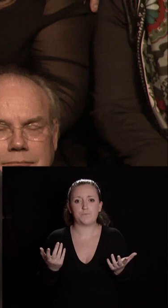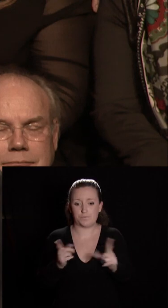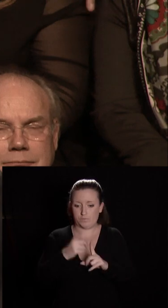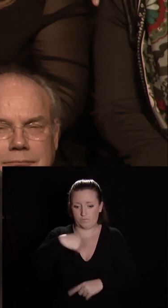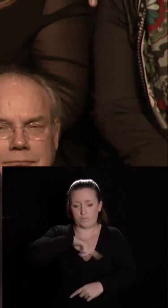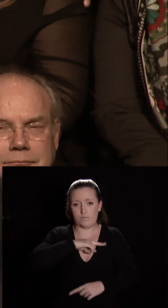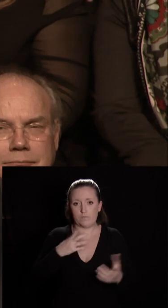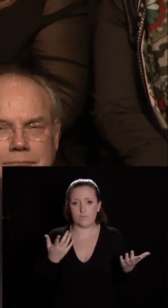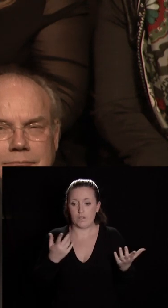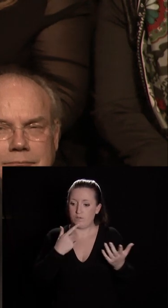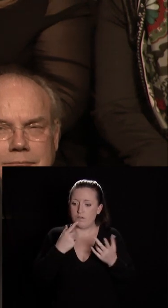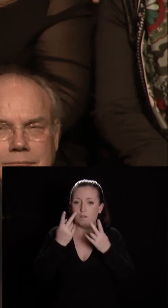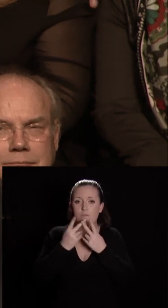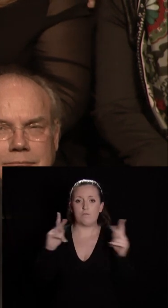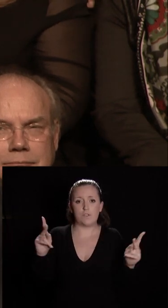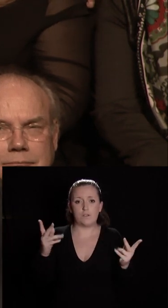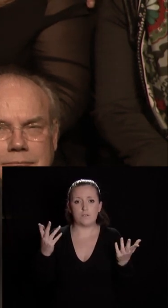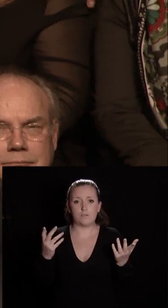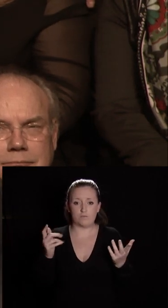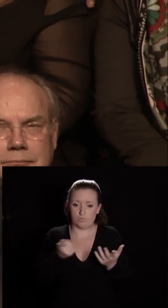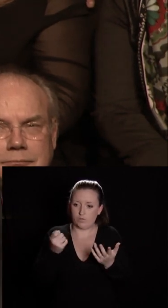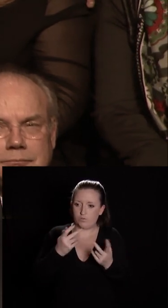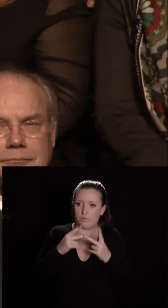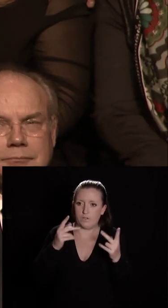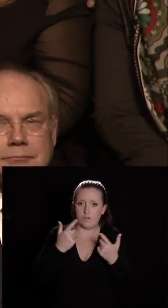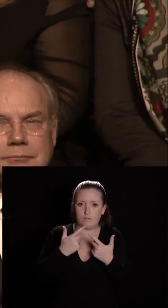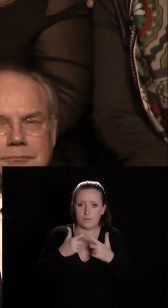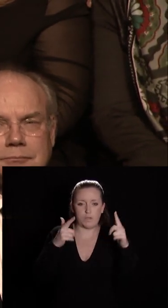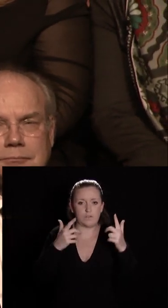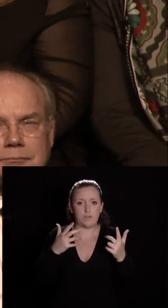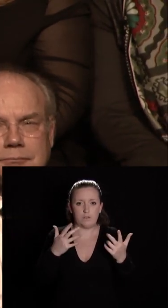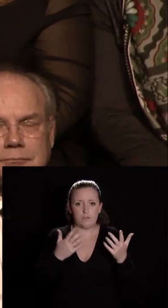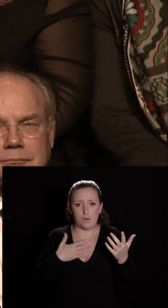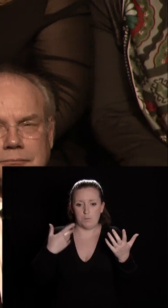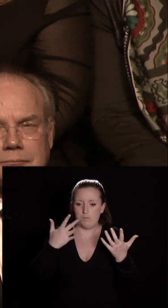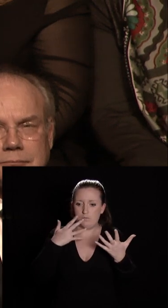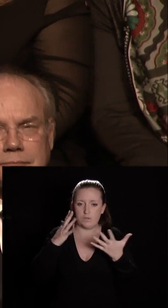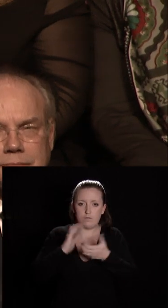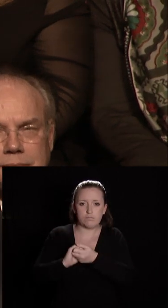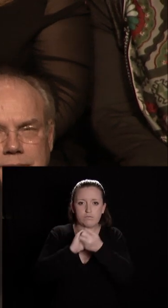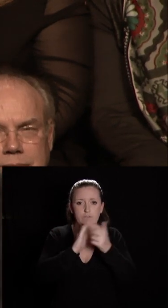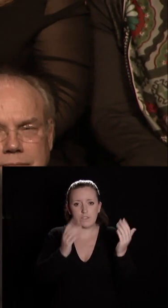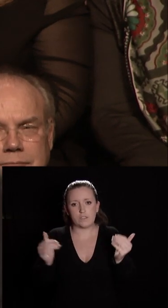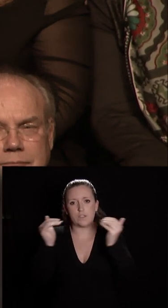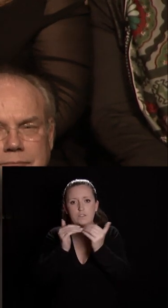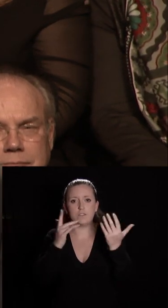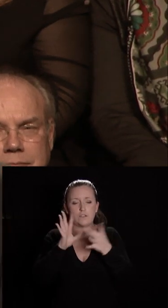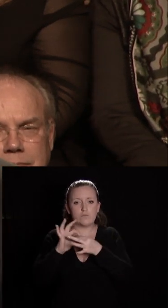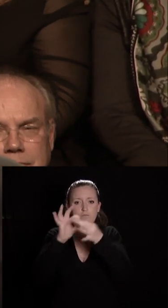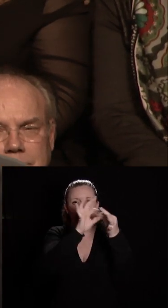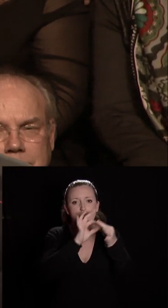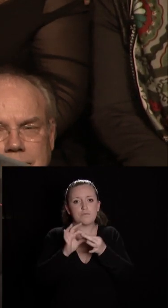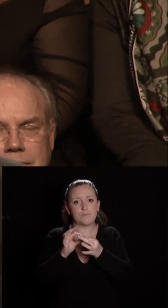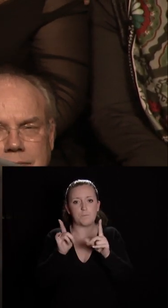sommes une ville qui est prise oui est prise de liberté de fraternité d'égalité de solidarité